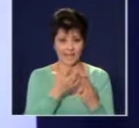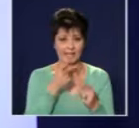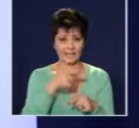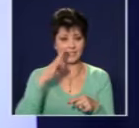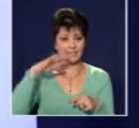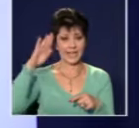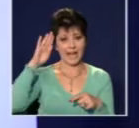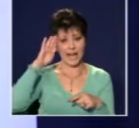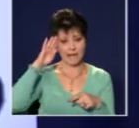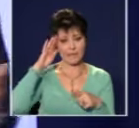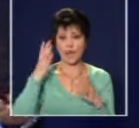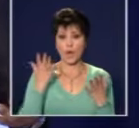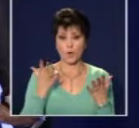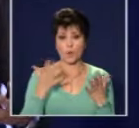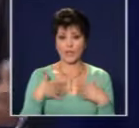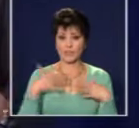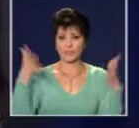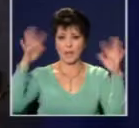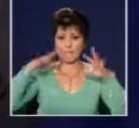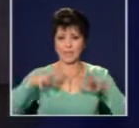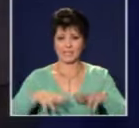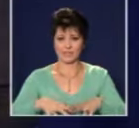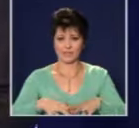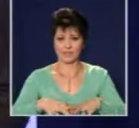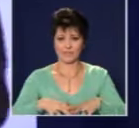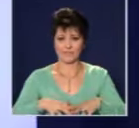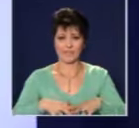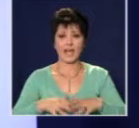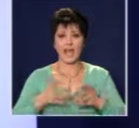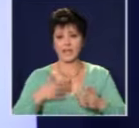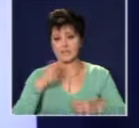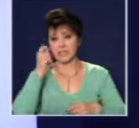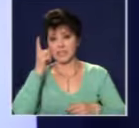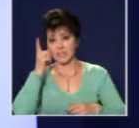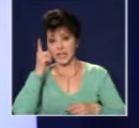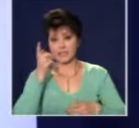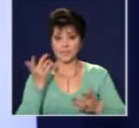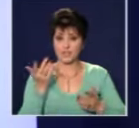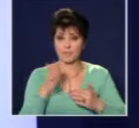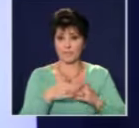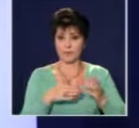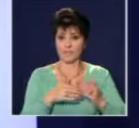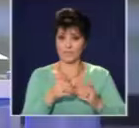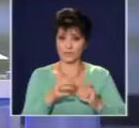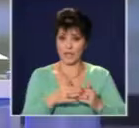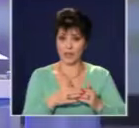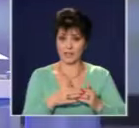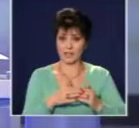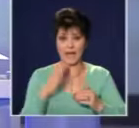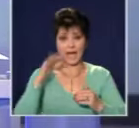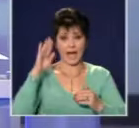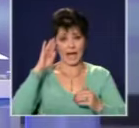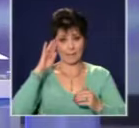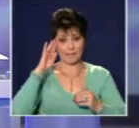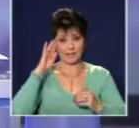бяха в бедствено положение. И съм изненадан от това, че е професионална, защото тя трябваше да е там и да помага. Ей, имаше места, на които беше. Не дайте